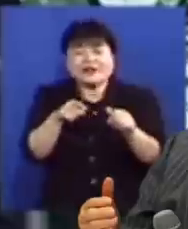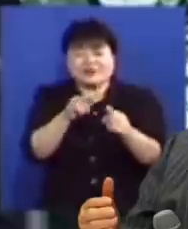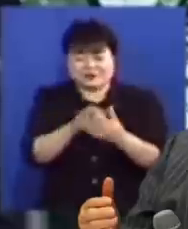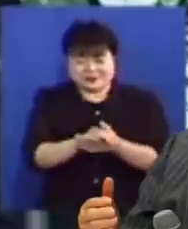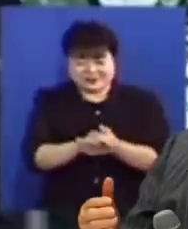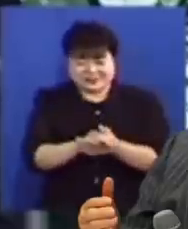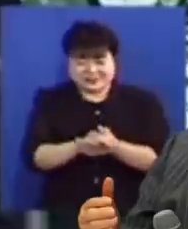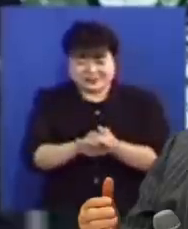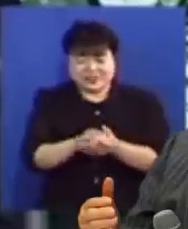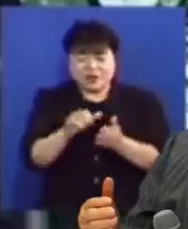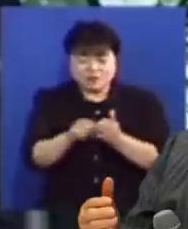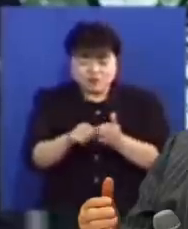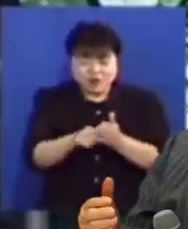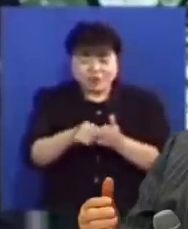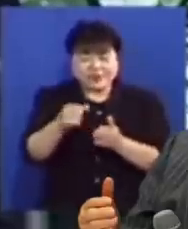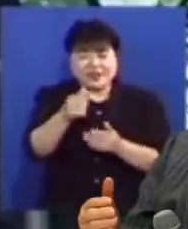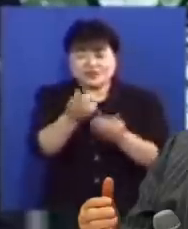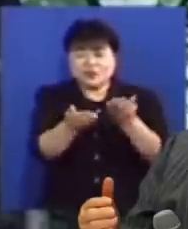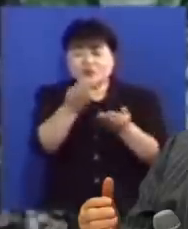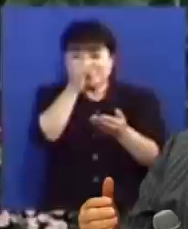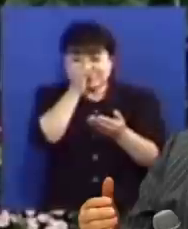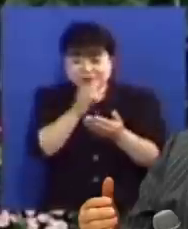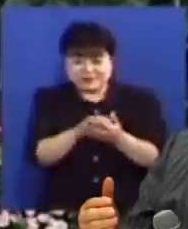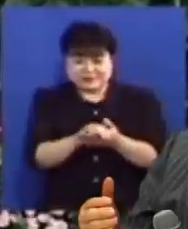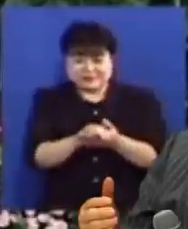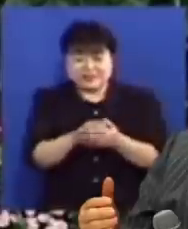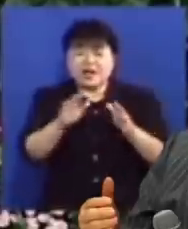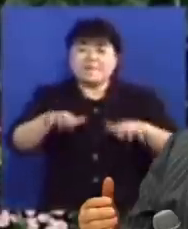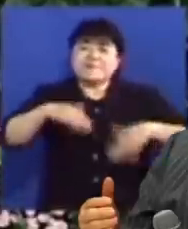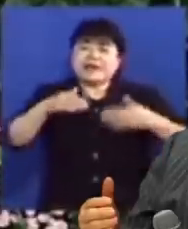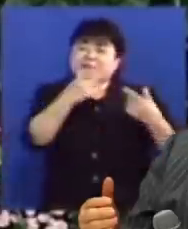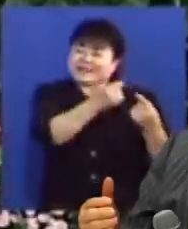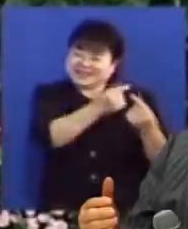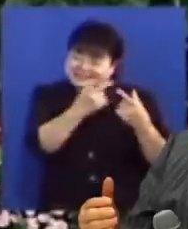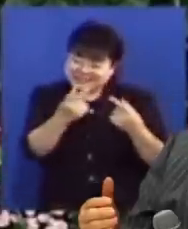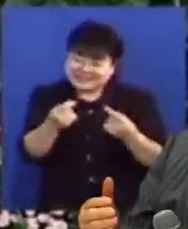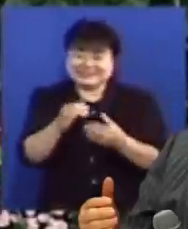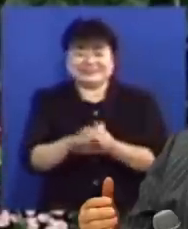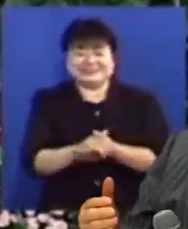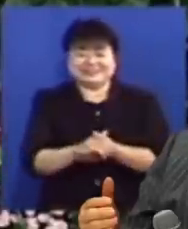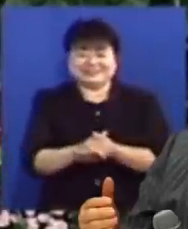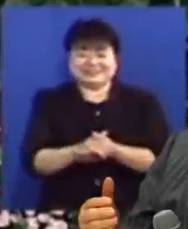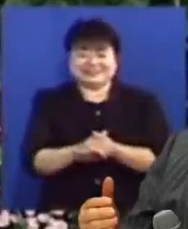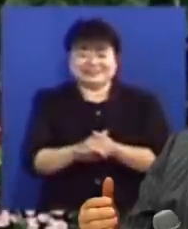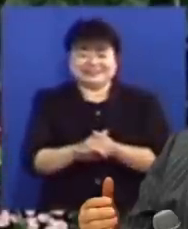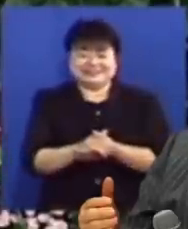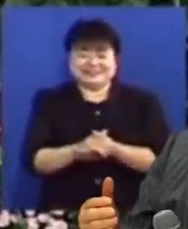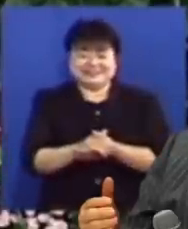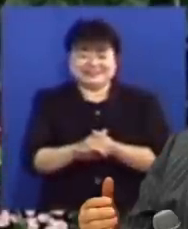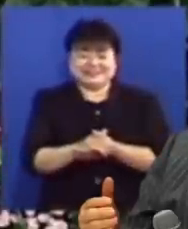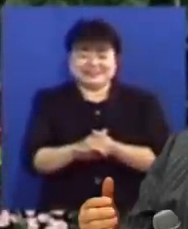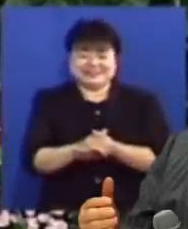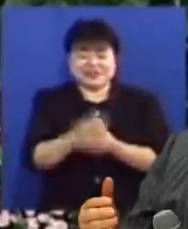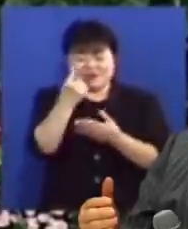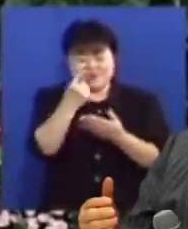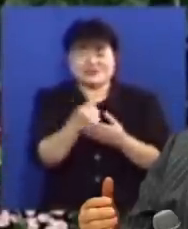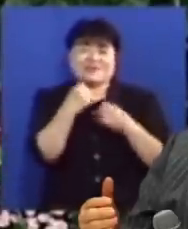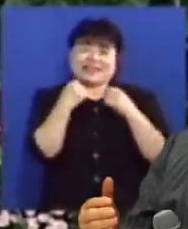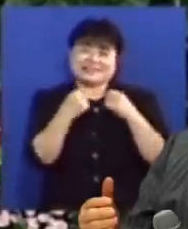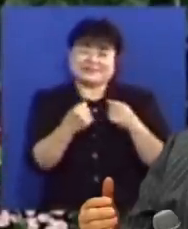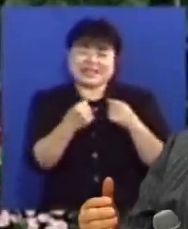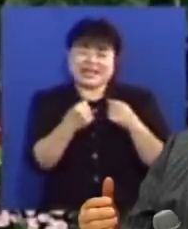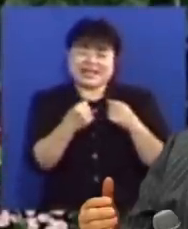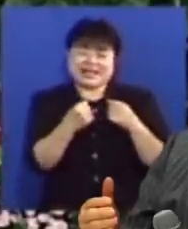사물을 가지고 비유를 하고 있는 것입니다 성령은 바람같이 와서 계신다